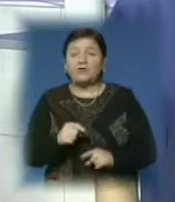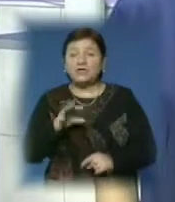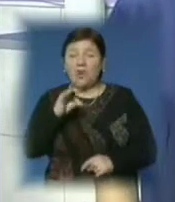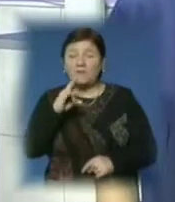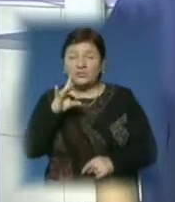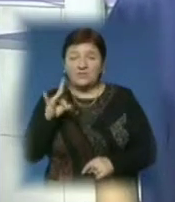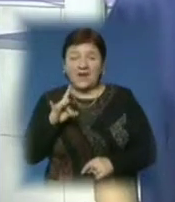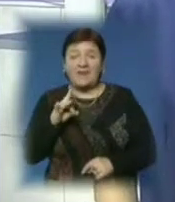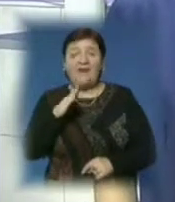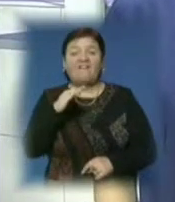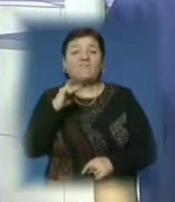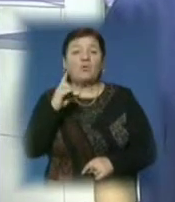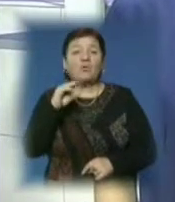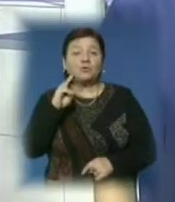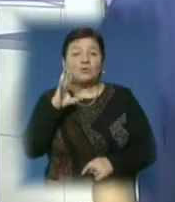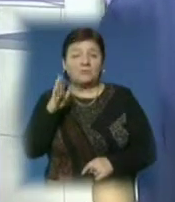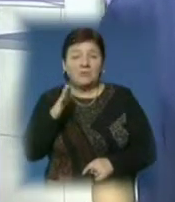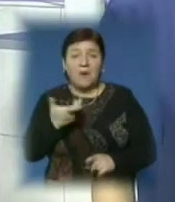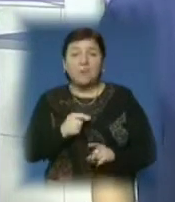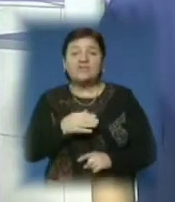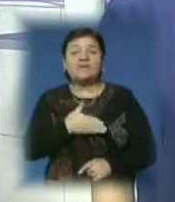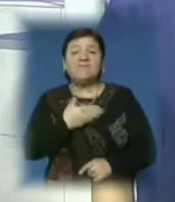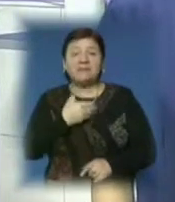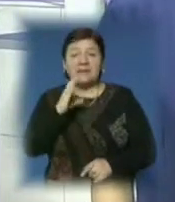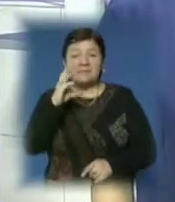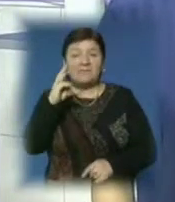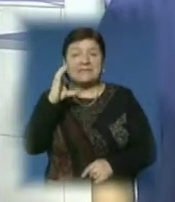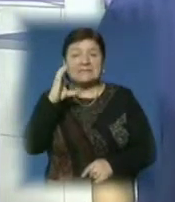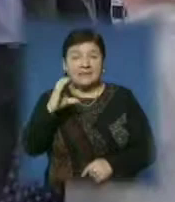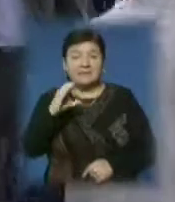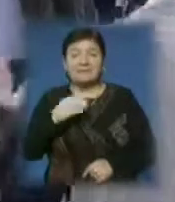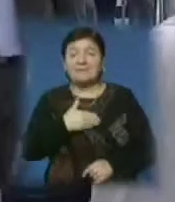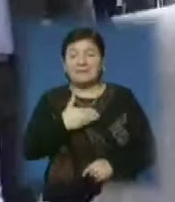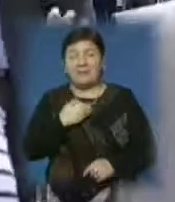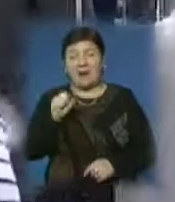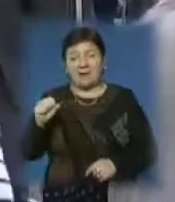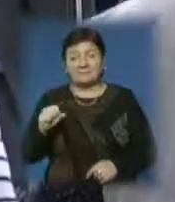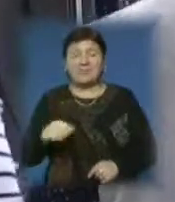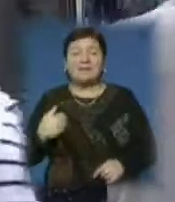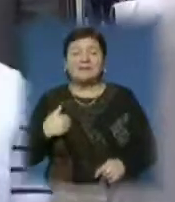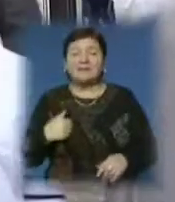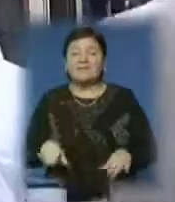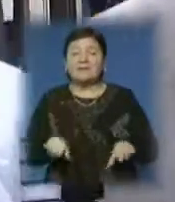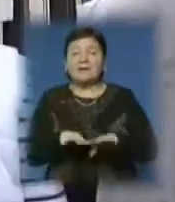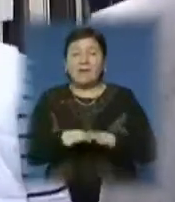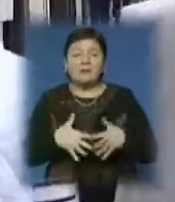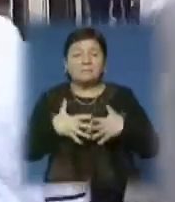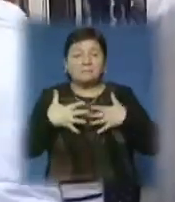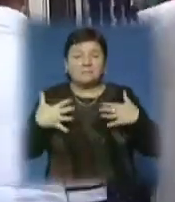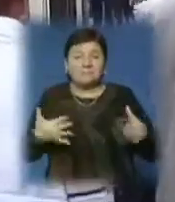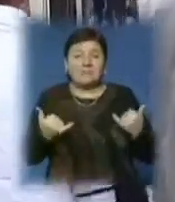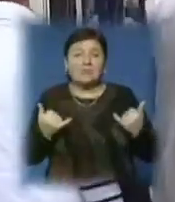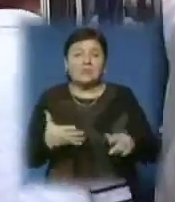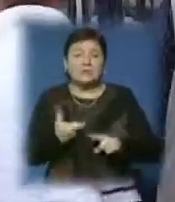фруктів, більше вітаміна – це фрукти, які підтримують вітаміни». Під час зими ймовірність погладшити збільшується. На